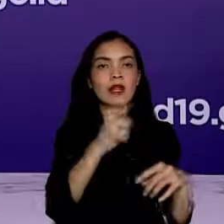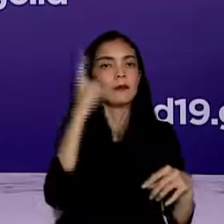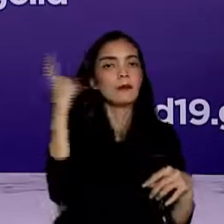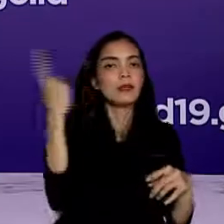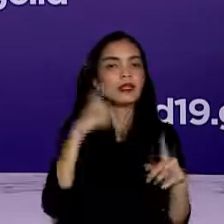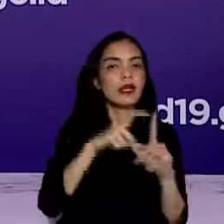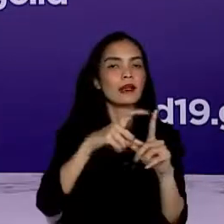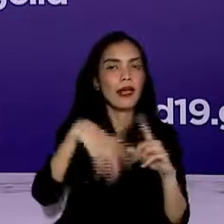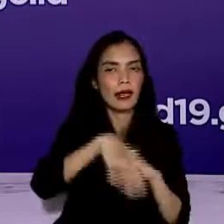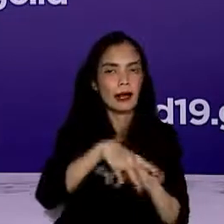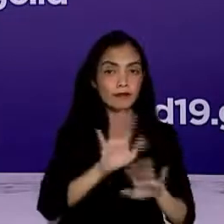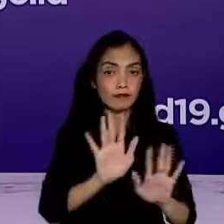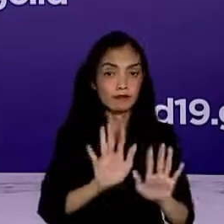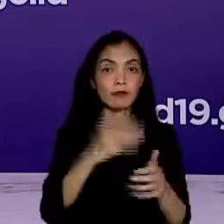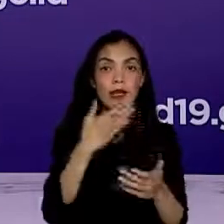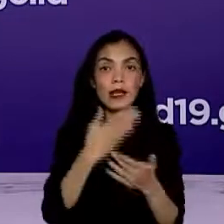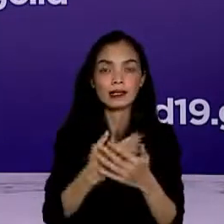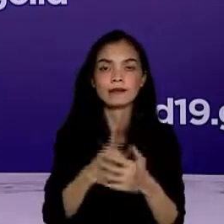setempat. Terima kasih.